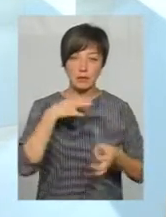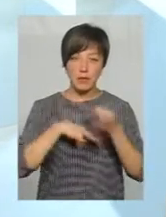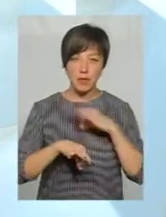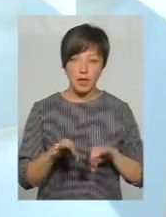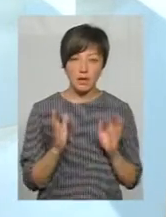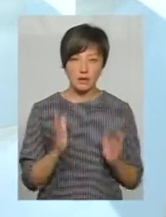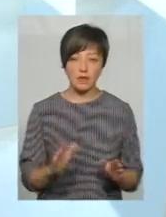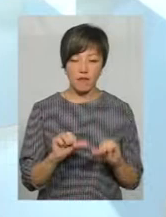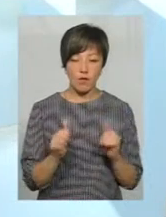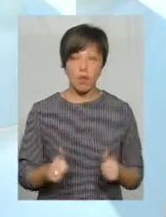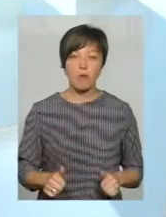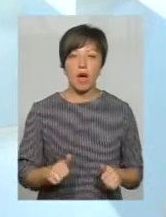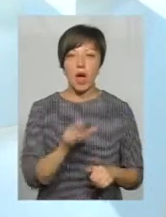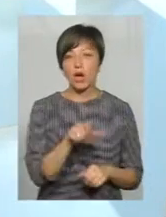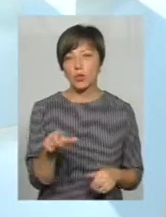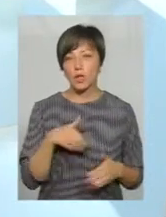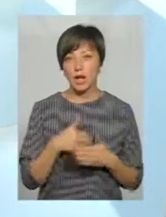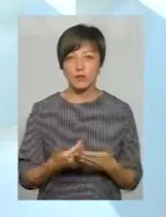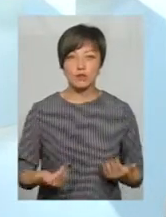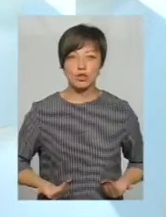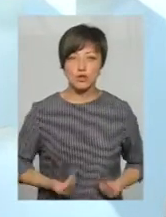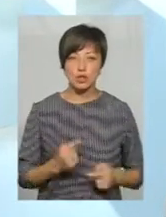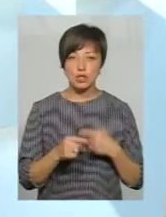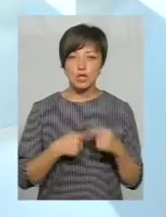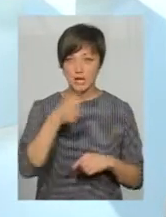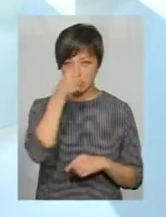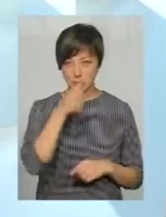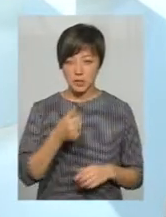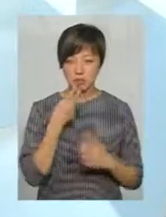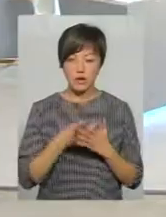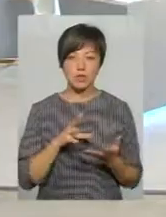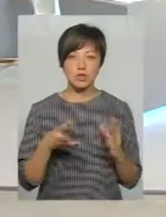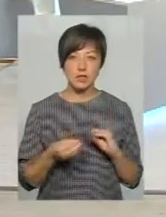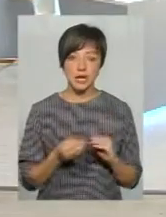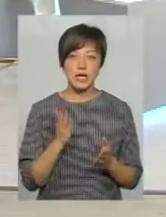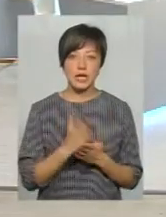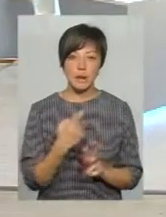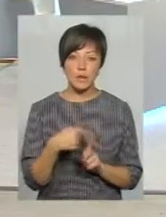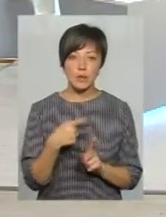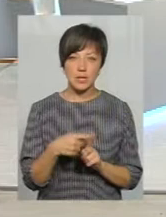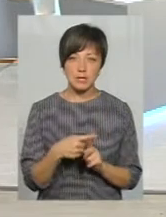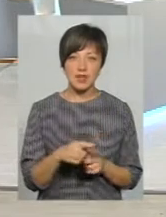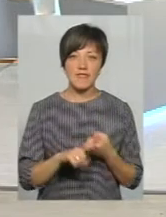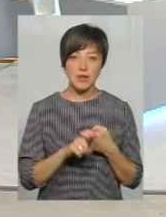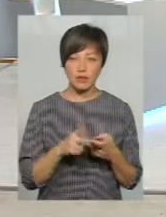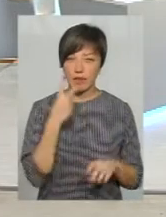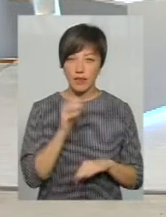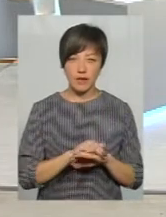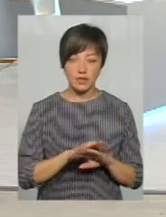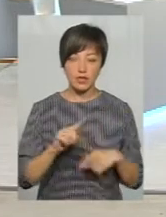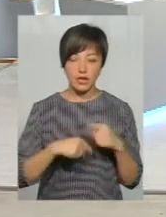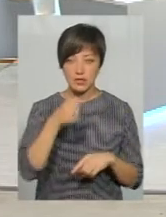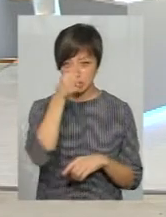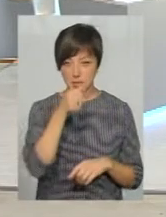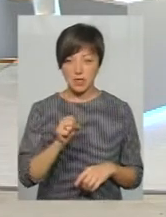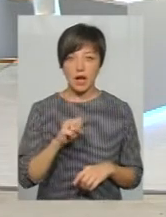таблетована форма, люди активно живуть, вже через місяць люди бачать результат і є позитивний. Тобто, вірусу не виявляється вже через